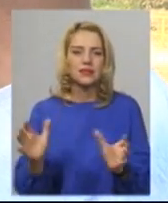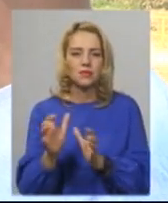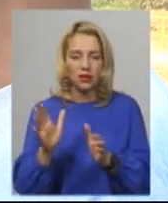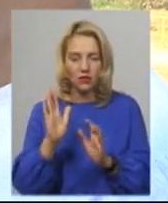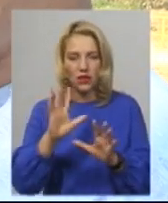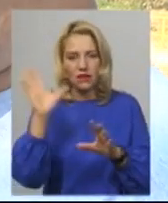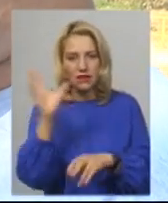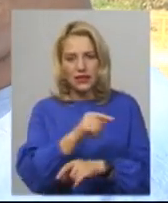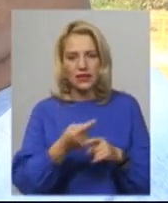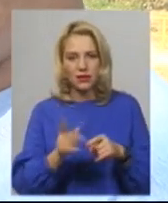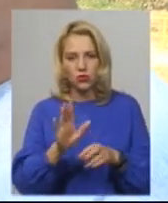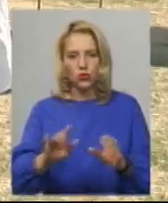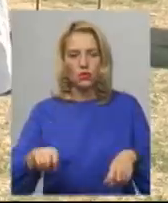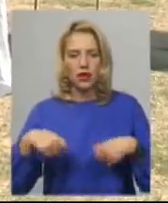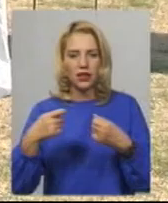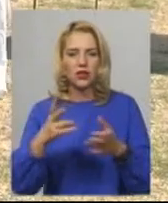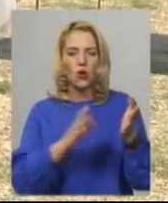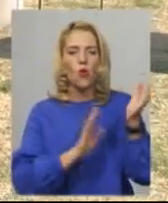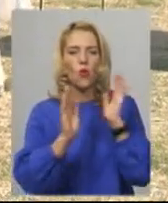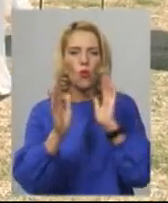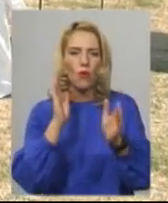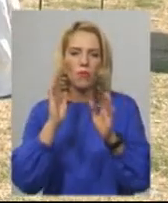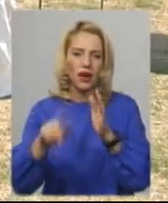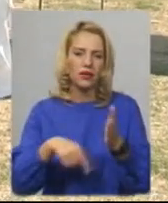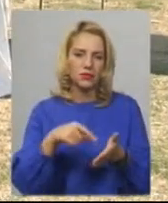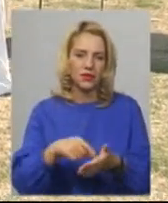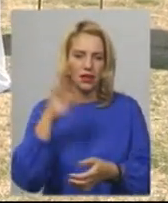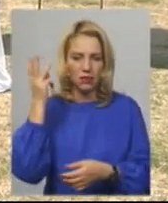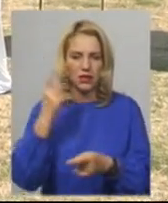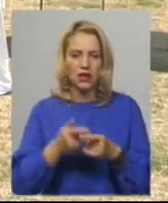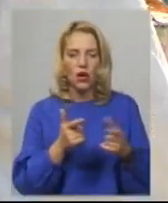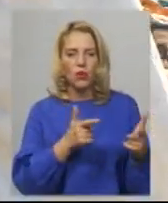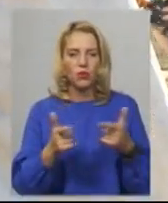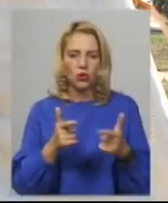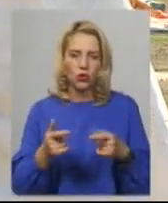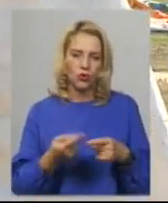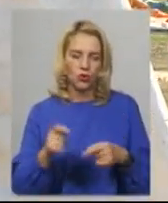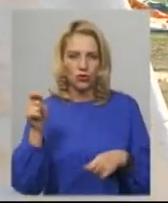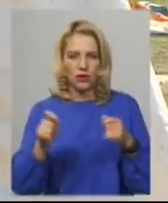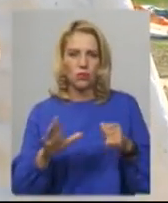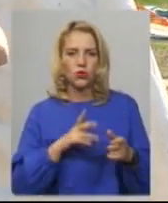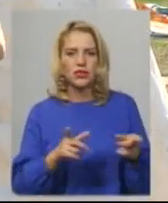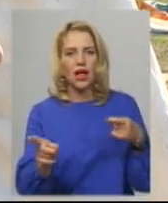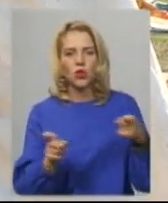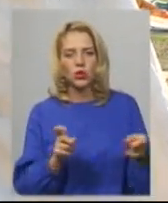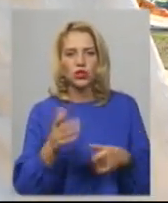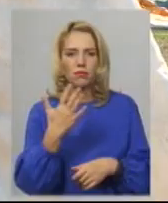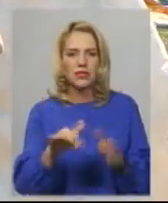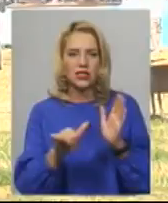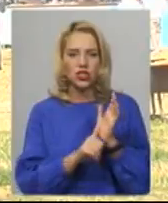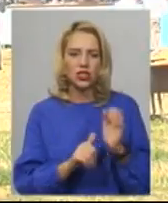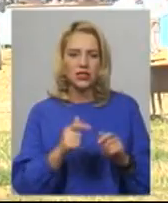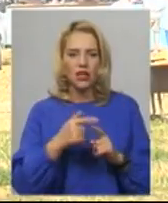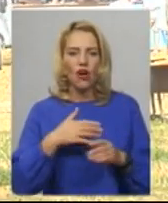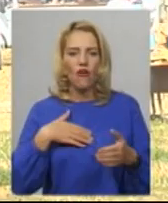передані в парк міста Хмельницького». До підготовки фестивалю було залучено 56 волонтерів. Розповідає координатор волонтерів фестивалю